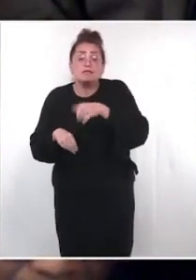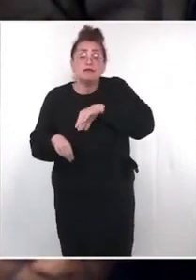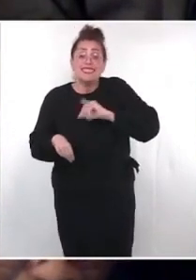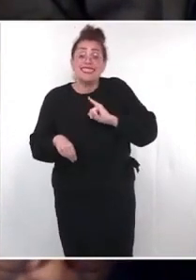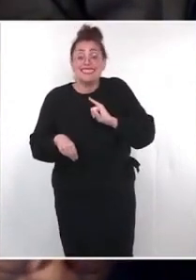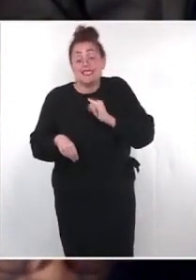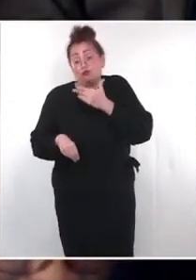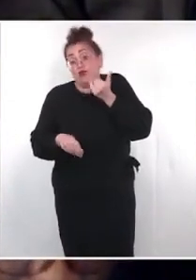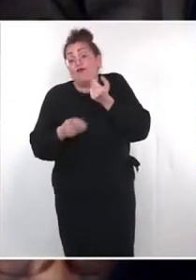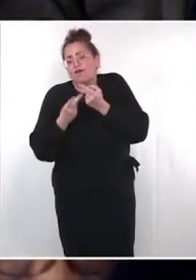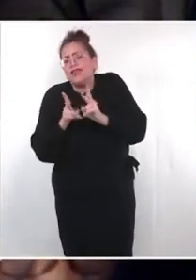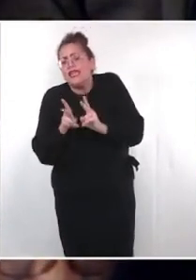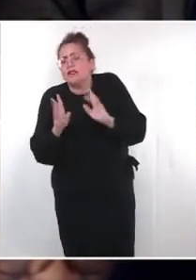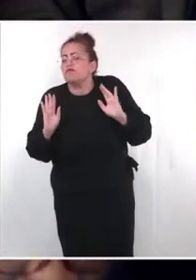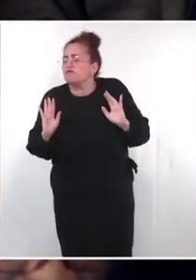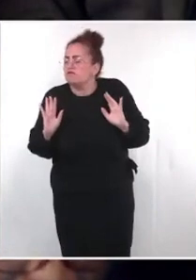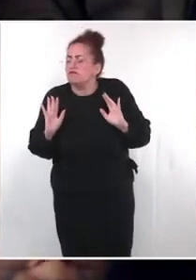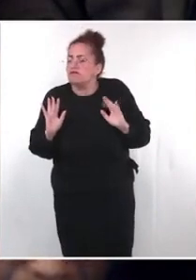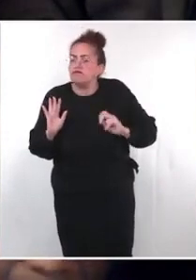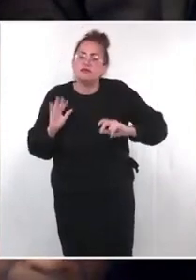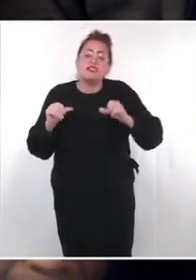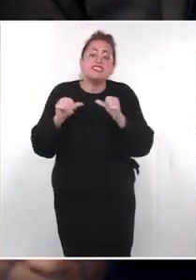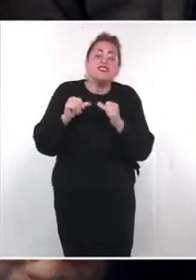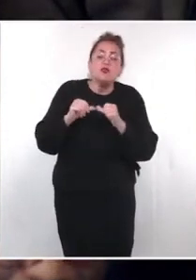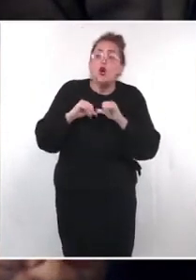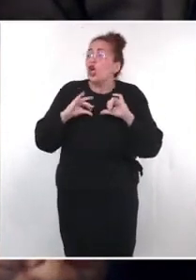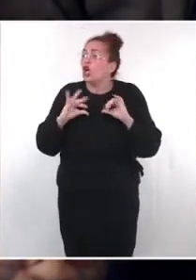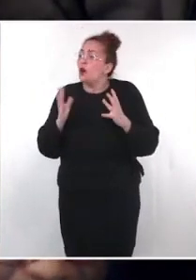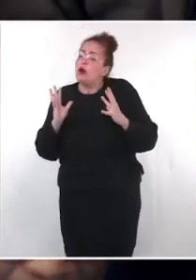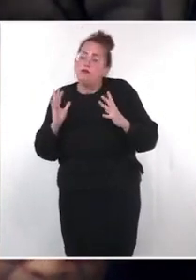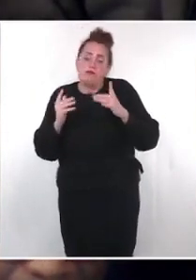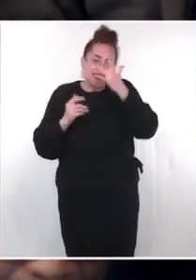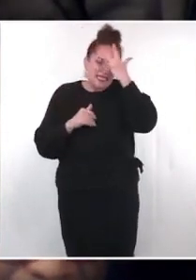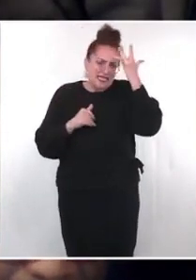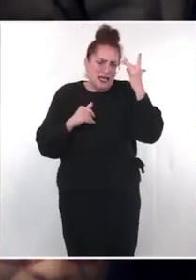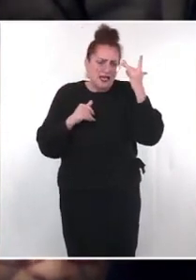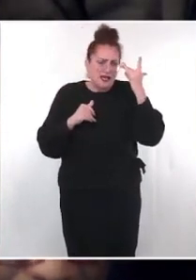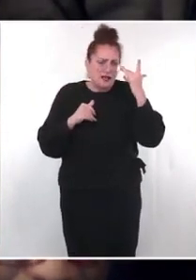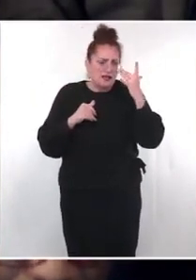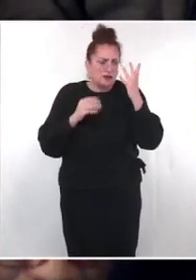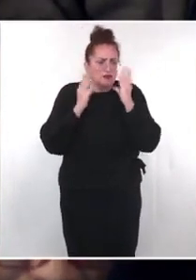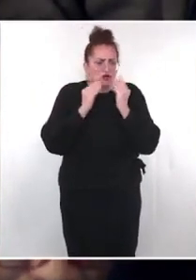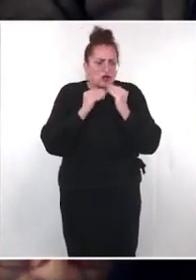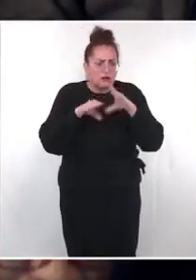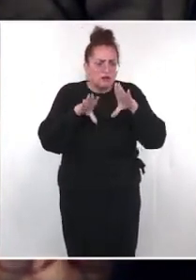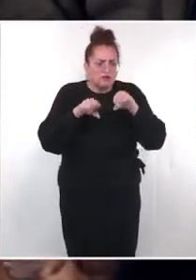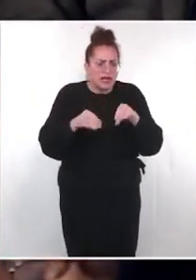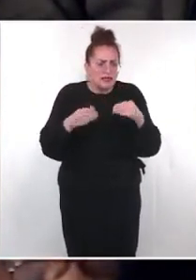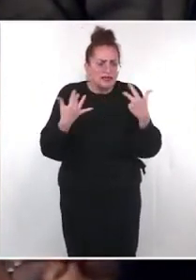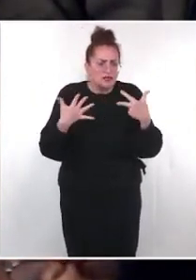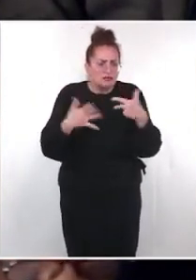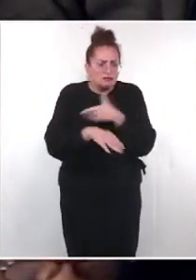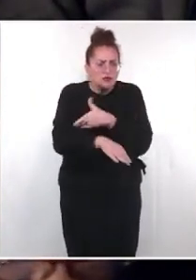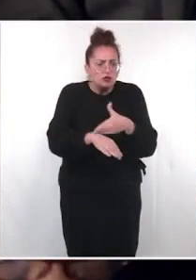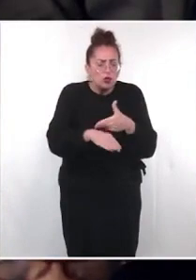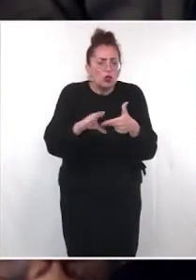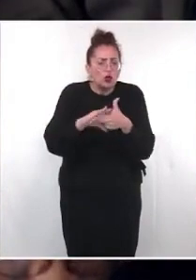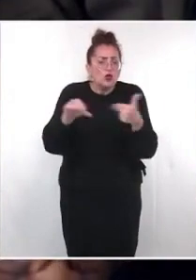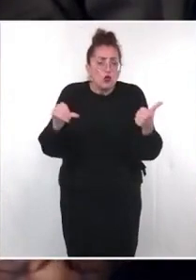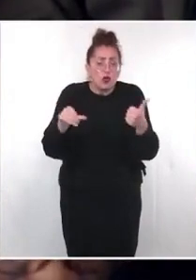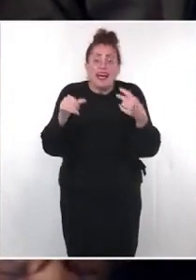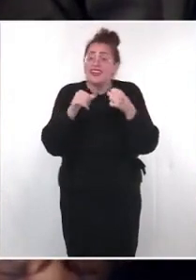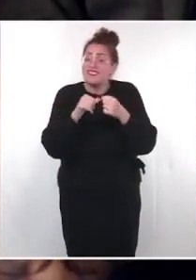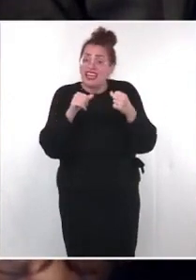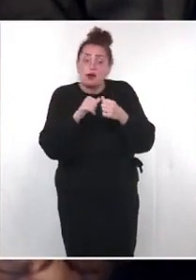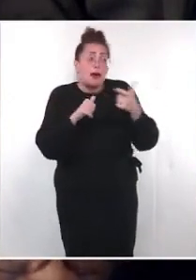Donc on pouvait faire différemment, je rappelle que la rénovation de la place Saint-Michel c'était 18 millions d'euros. Donc on avait demandé à la métropole de nous